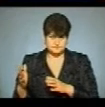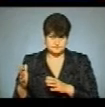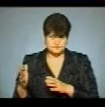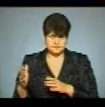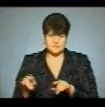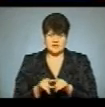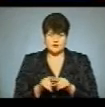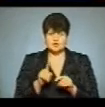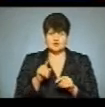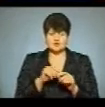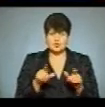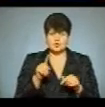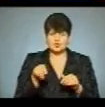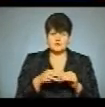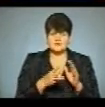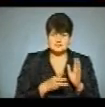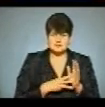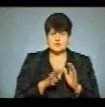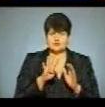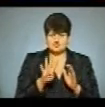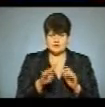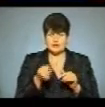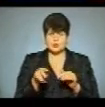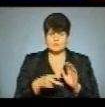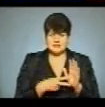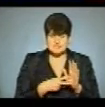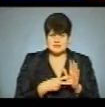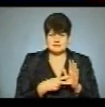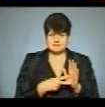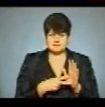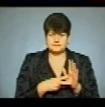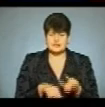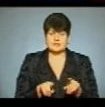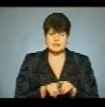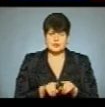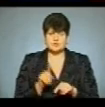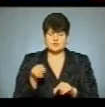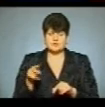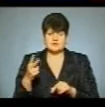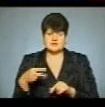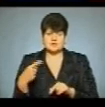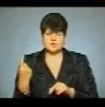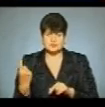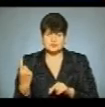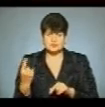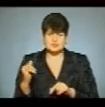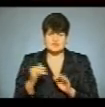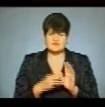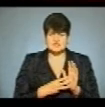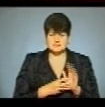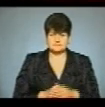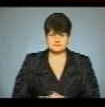– це також номер 18, номер 4, номер 7. Також номер 21 і номер 8».